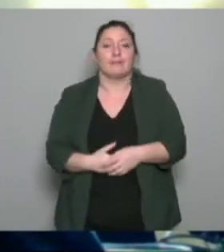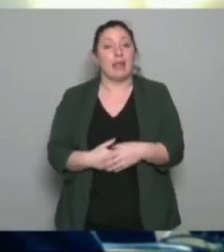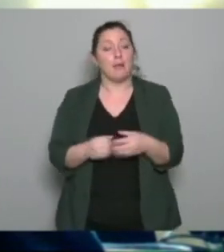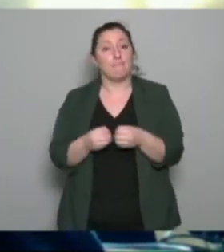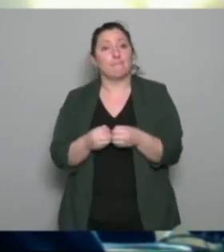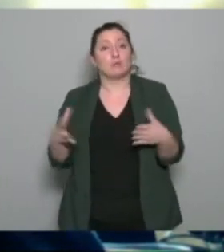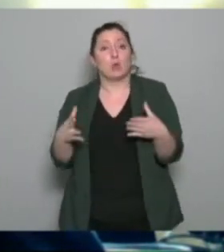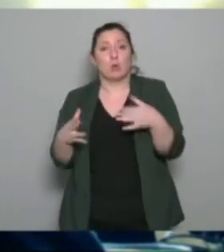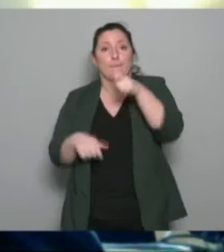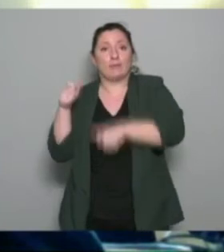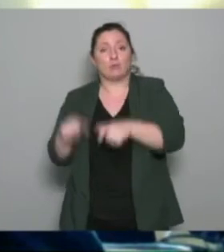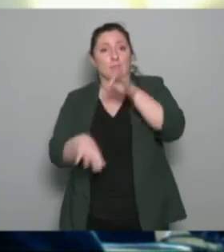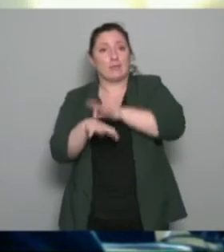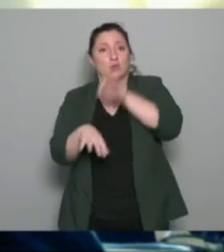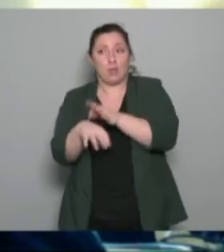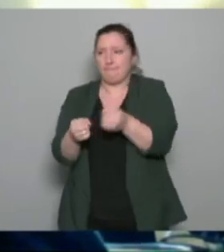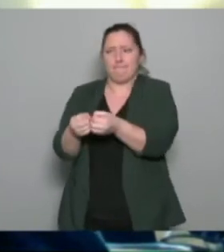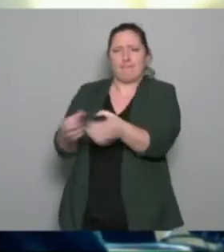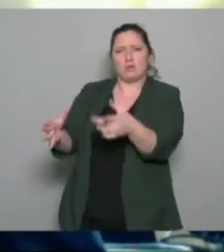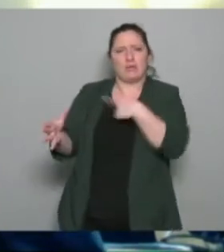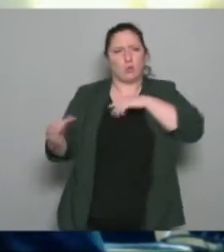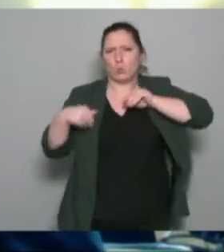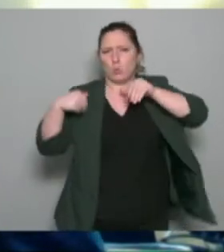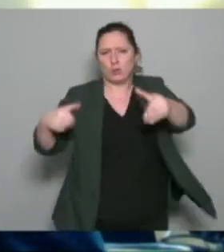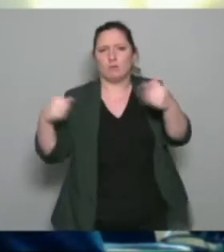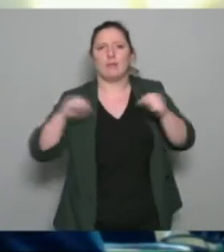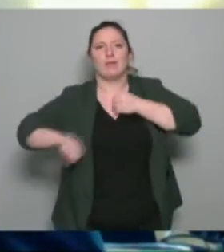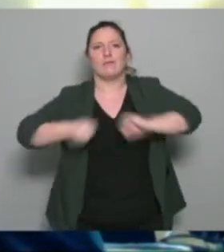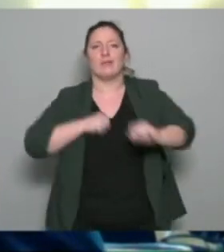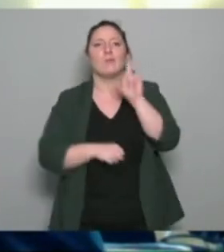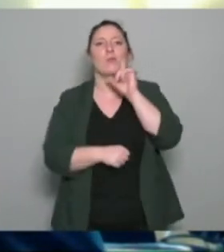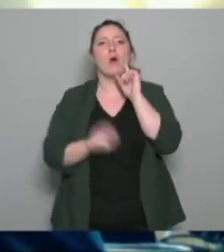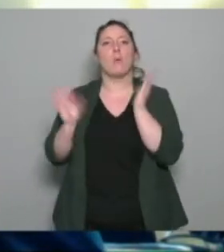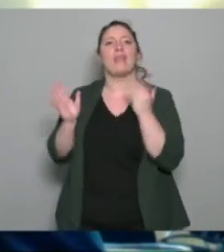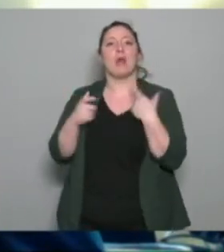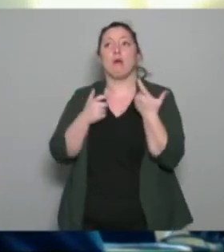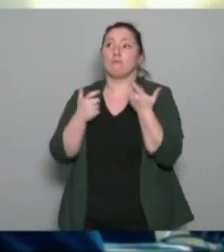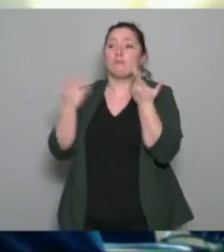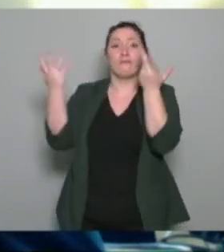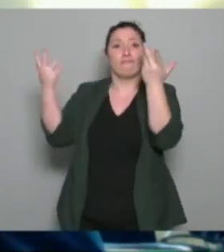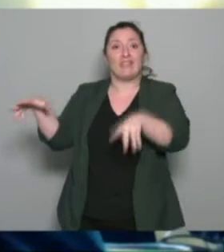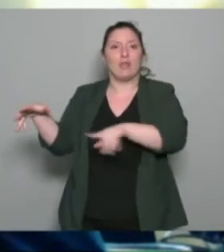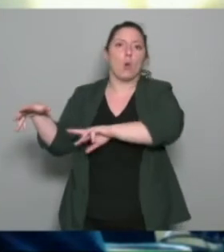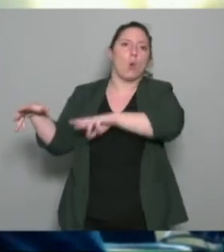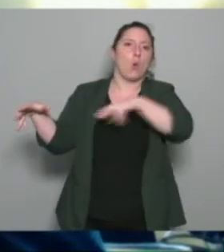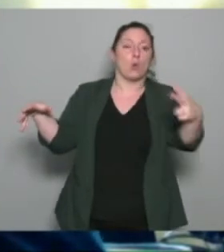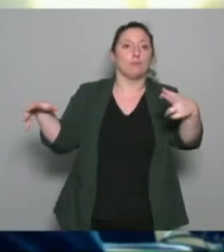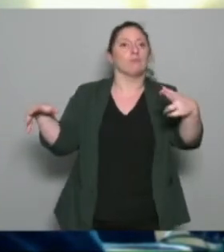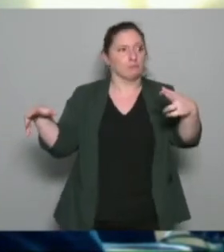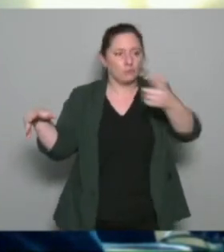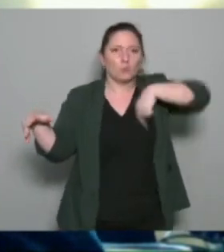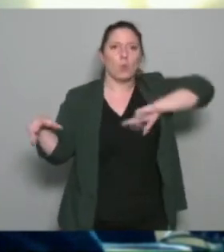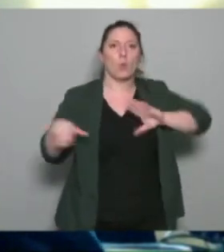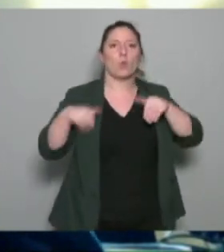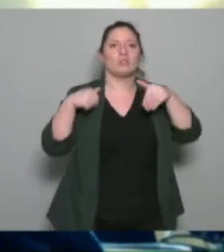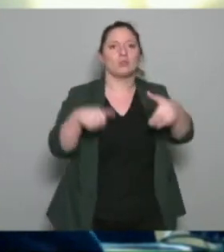nos partenaires continuent ensuite à la sortie de l'hospitalisation d'accompagner les usagers dans différentes activités ce qui est intéressant